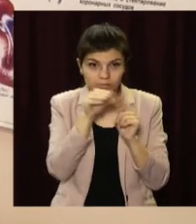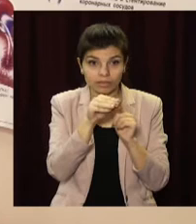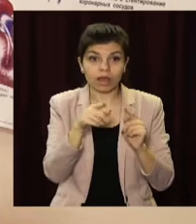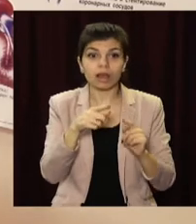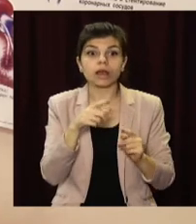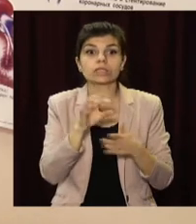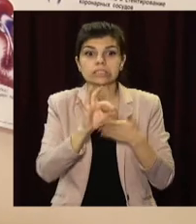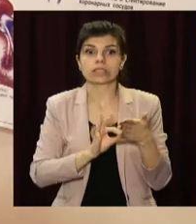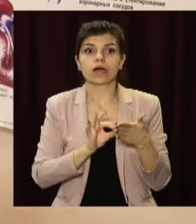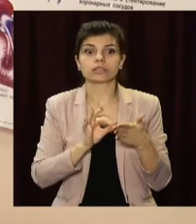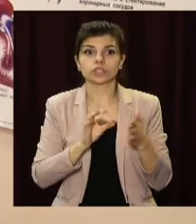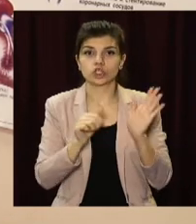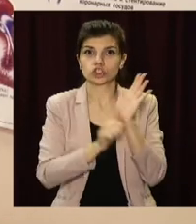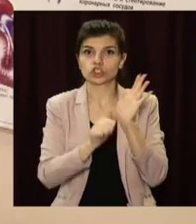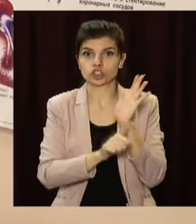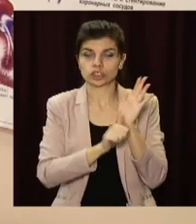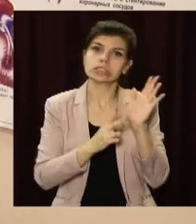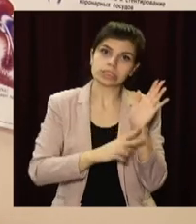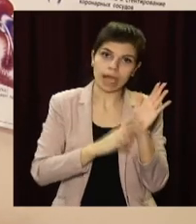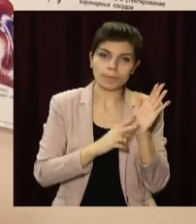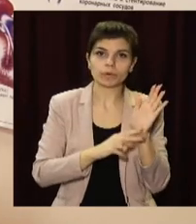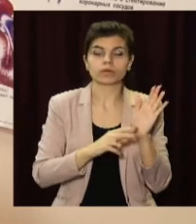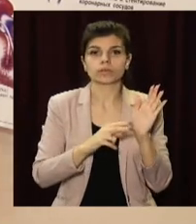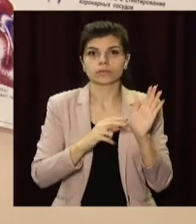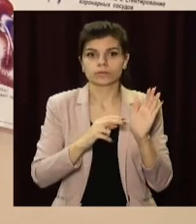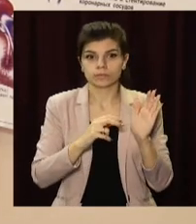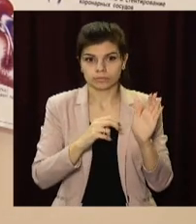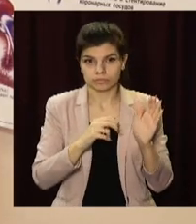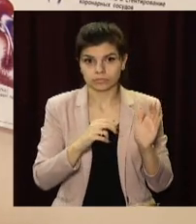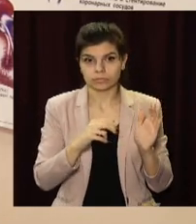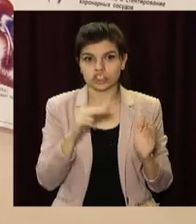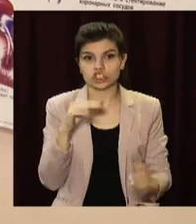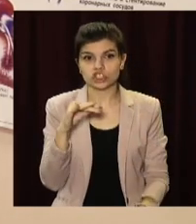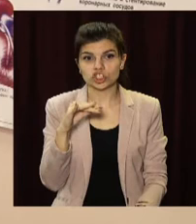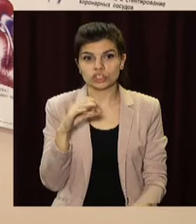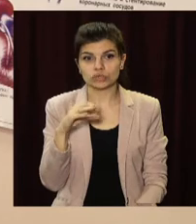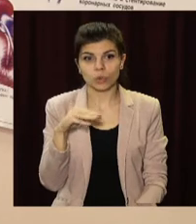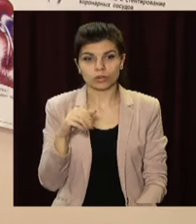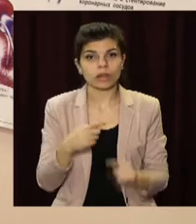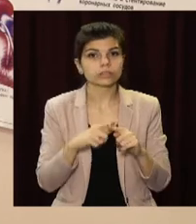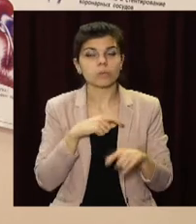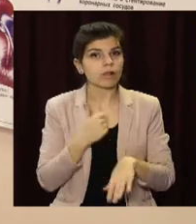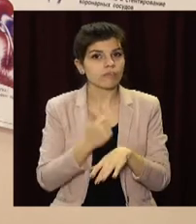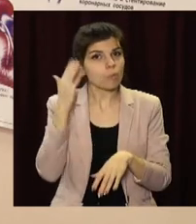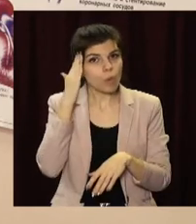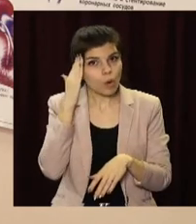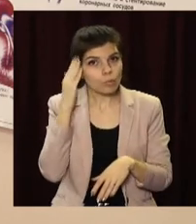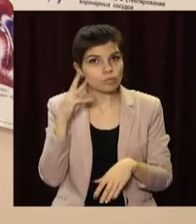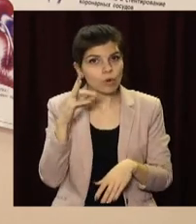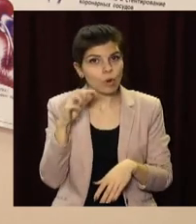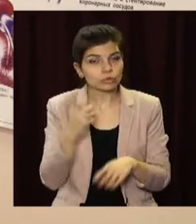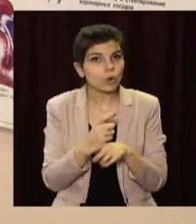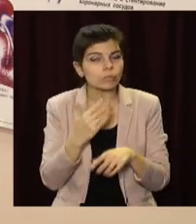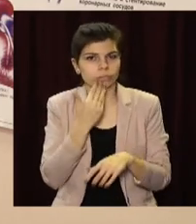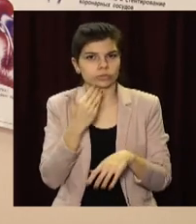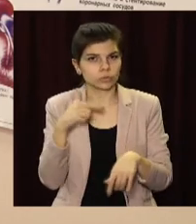становиться 60-70, потому что самое главное – это головной мозг, который очень чувствительен.